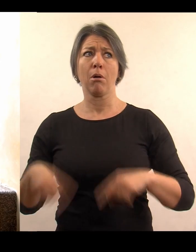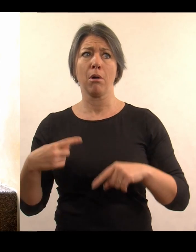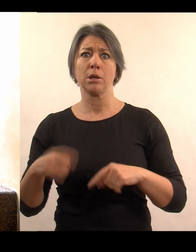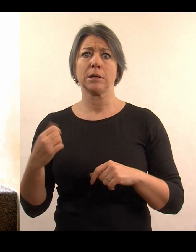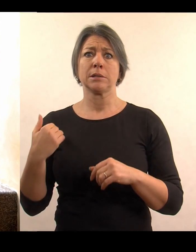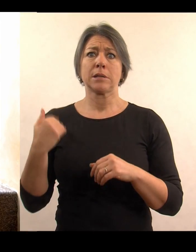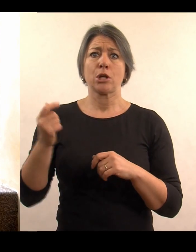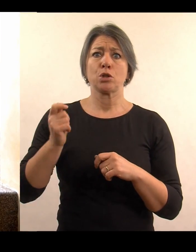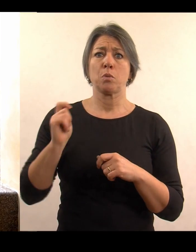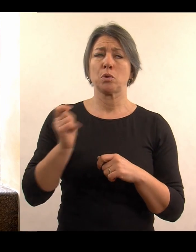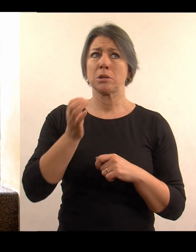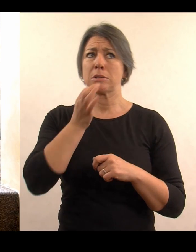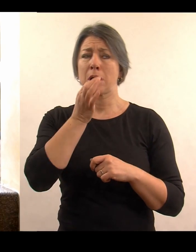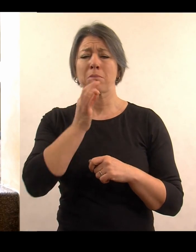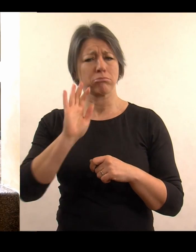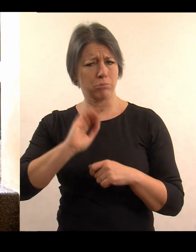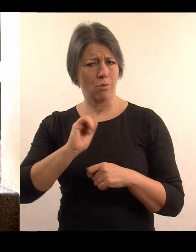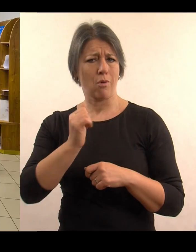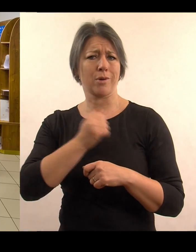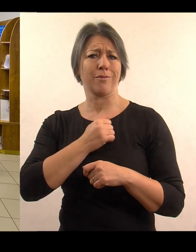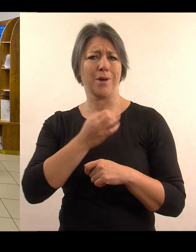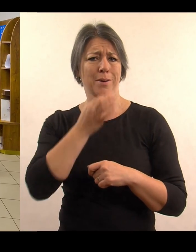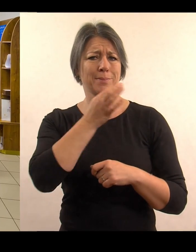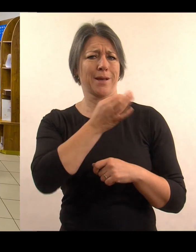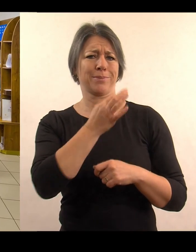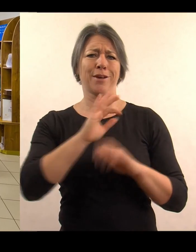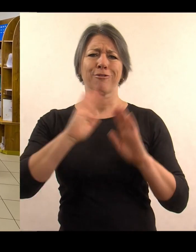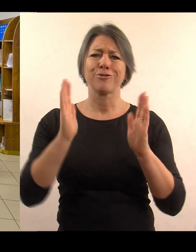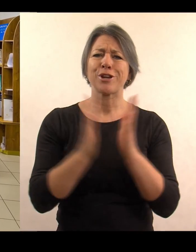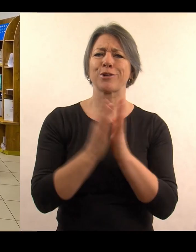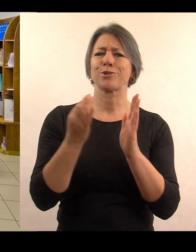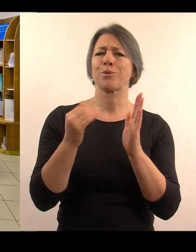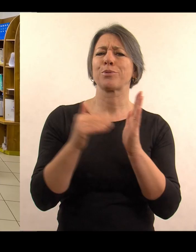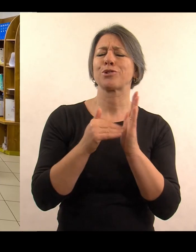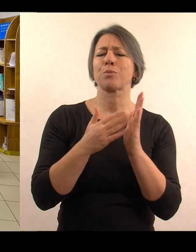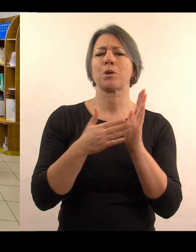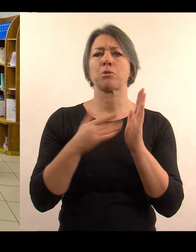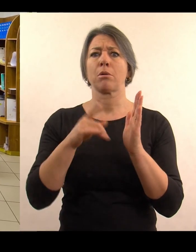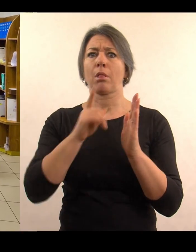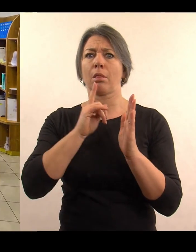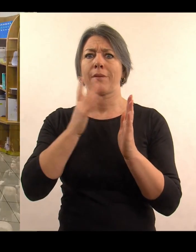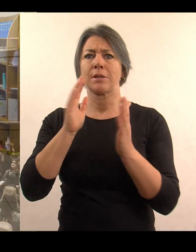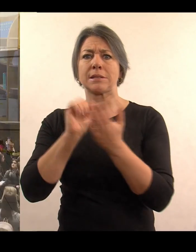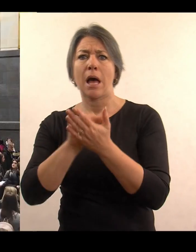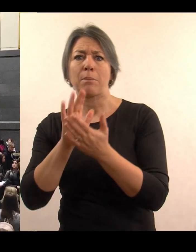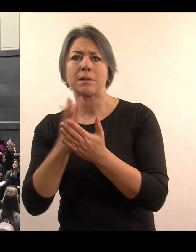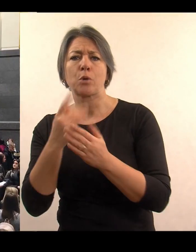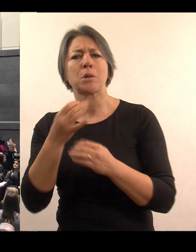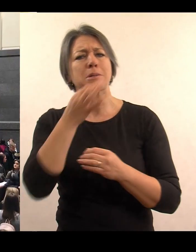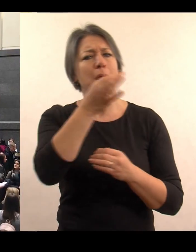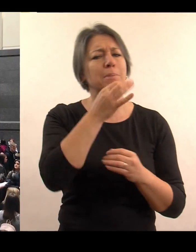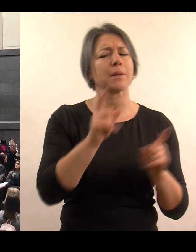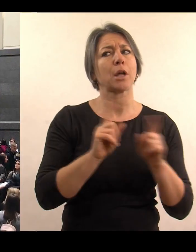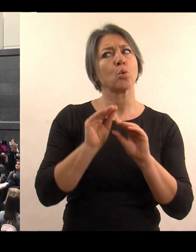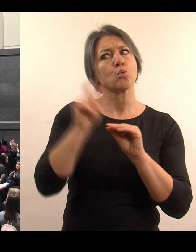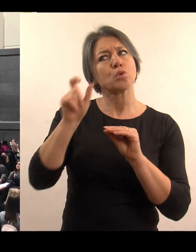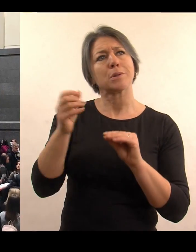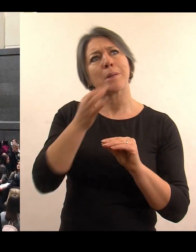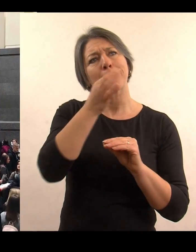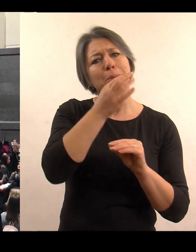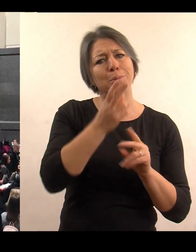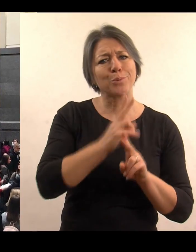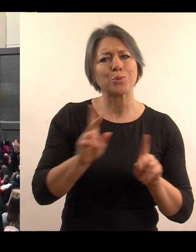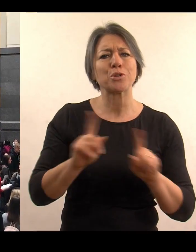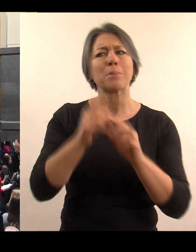svoje starší spolužáky a zeptat se jich na rady ohledně zápisu, ohledně vyučujících, ohledně předmětů, ohledně